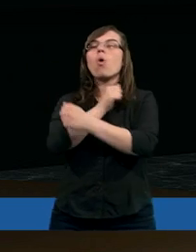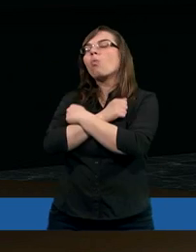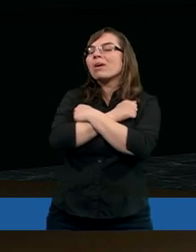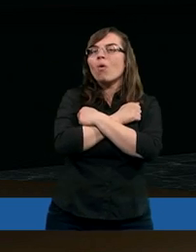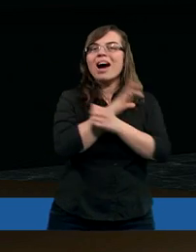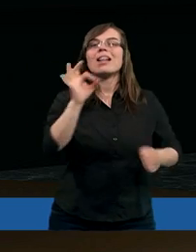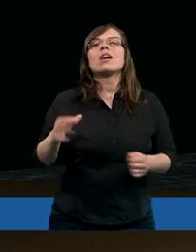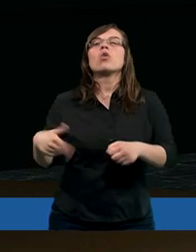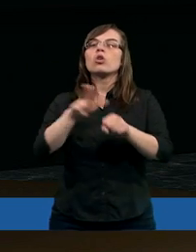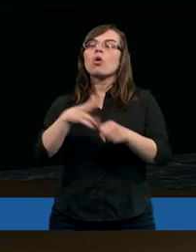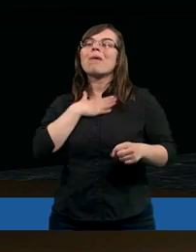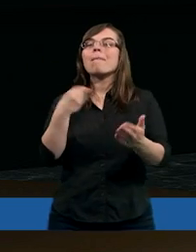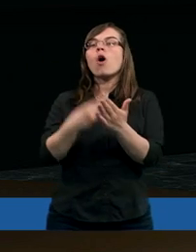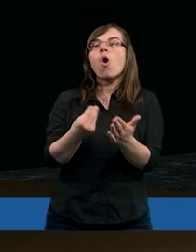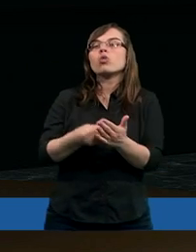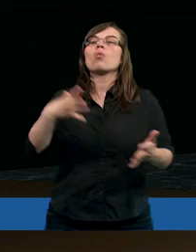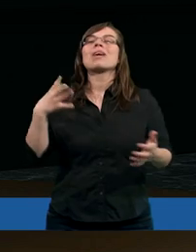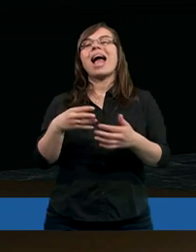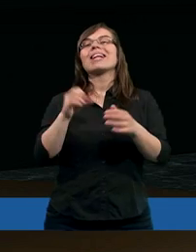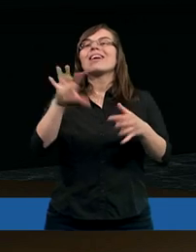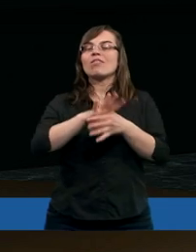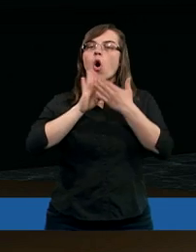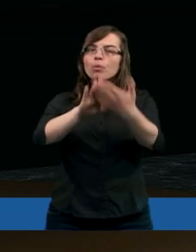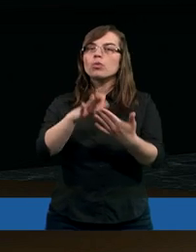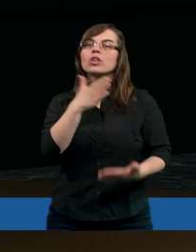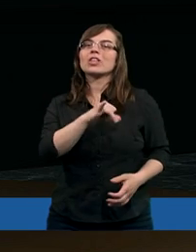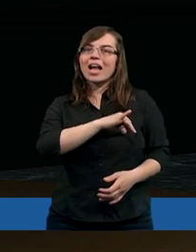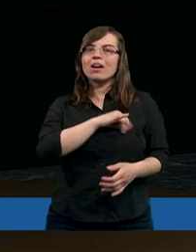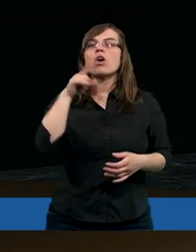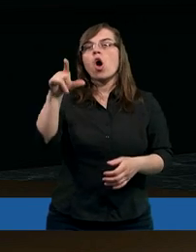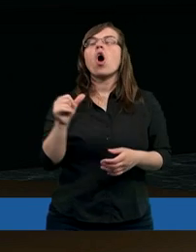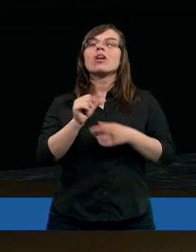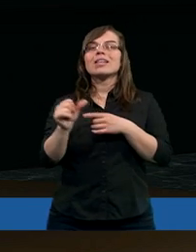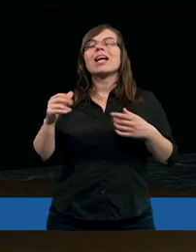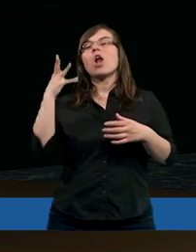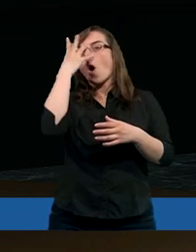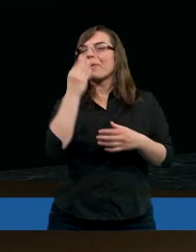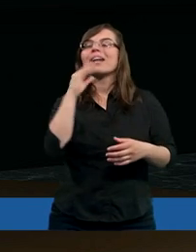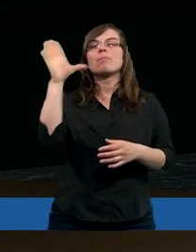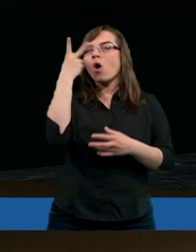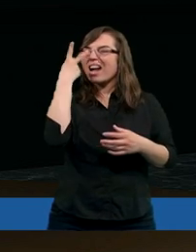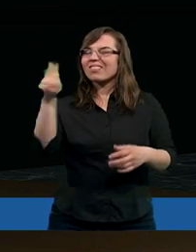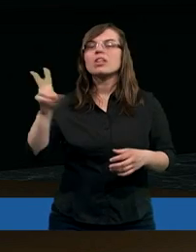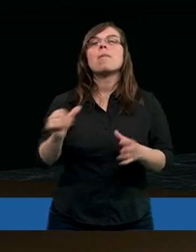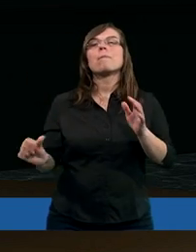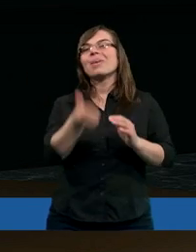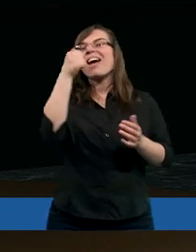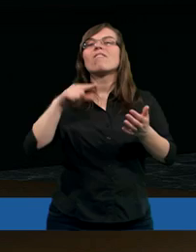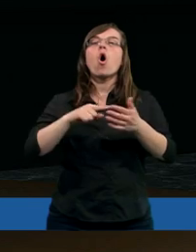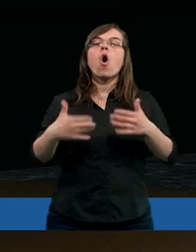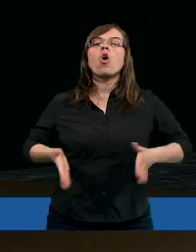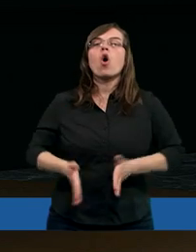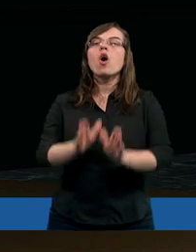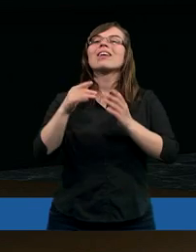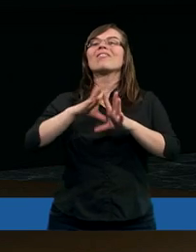umiłowanego, którym mamy odkupienie, odpuszczenie grzechów. On jest obrazem Boga niewidzialnego, pierworodnym wszelkiego